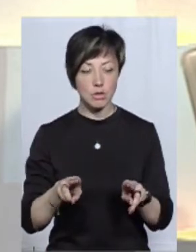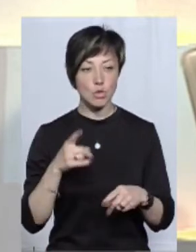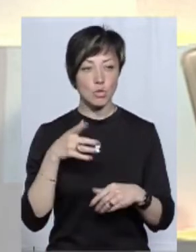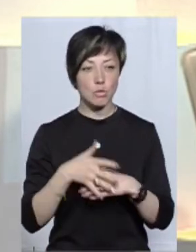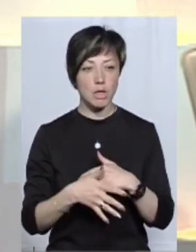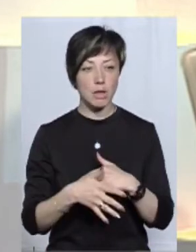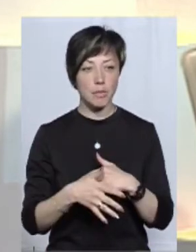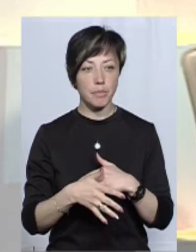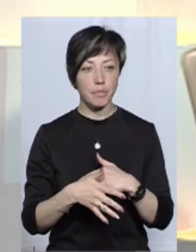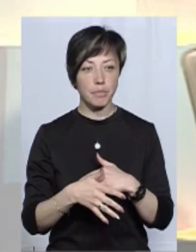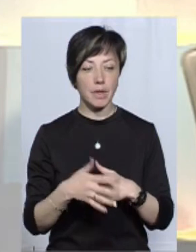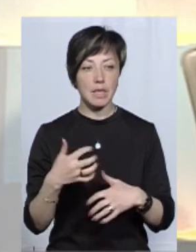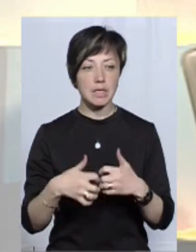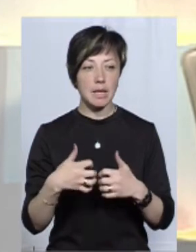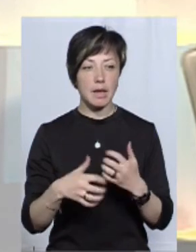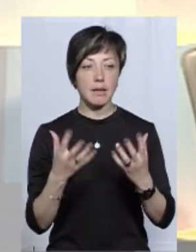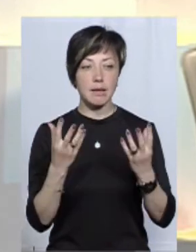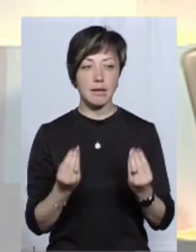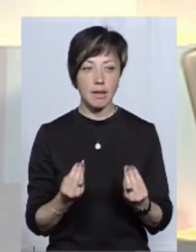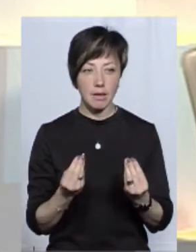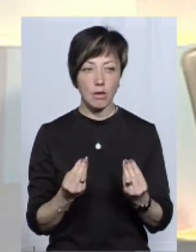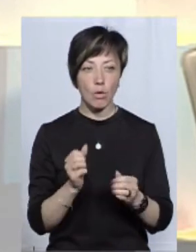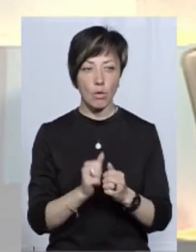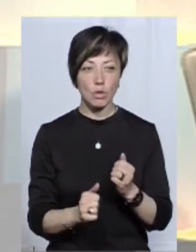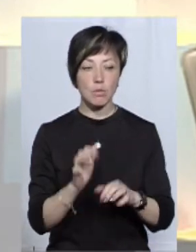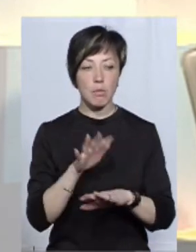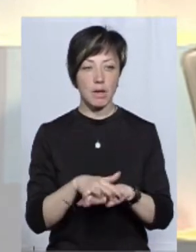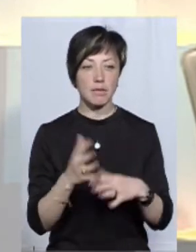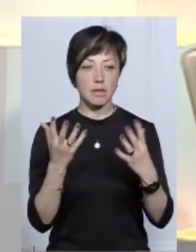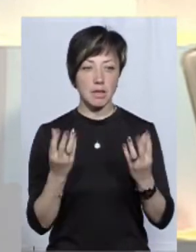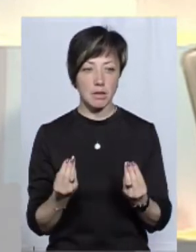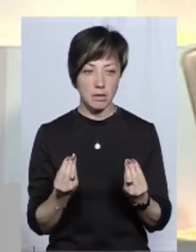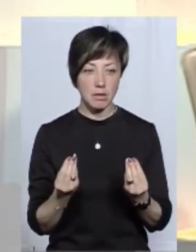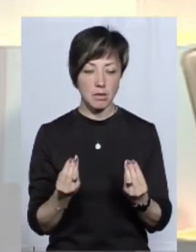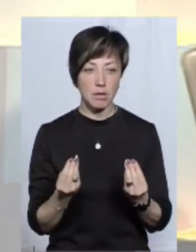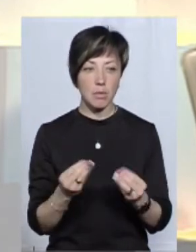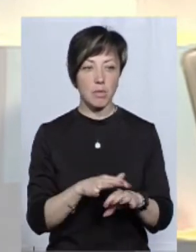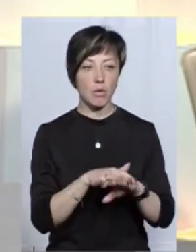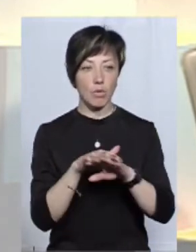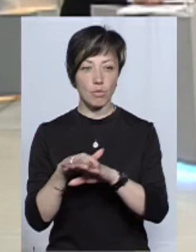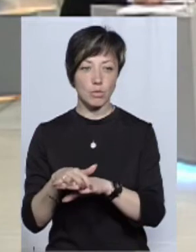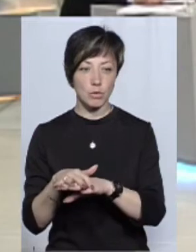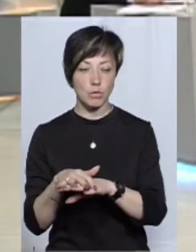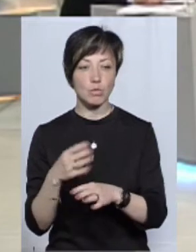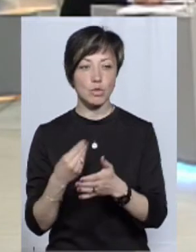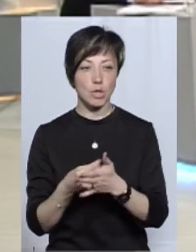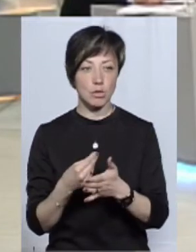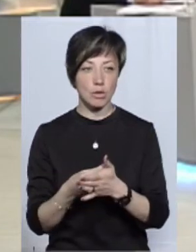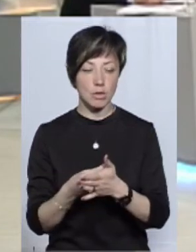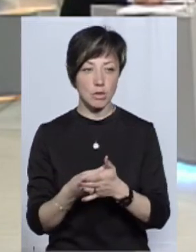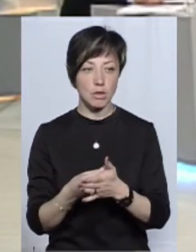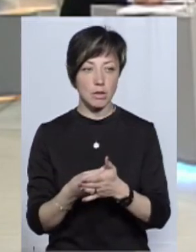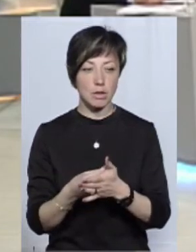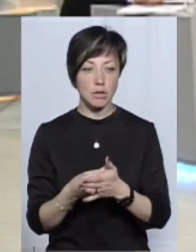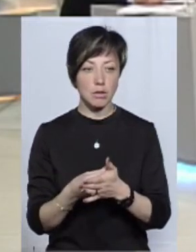зрозумілим, середньоденні нарахування, тобто кожен банківський день, ми перераховуємо до бюджету